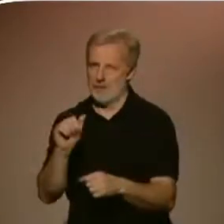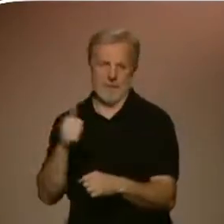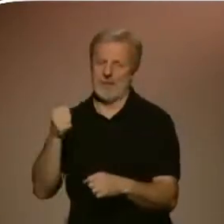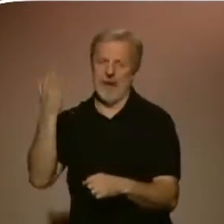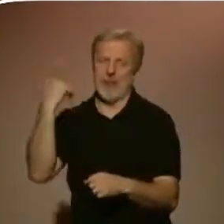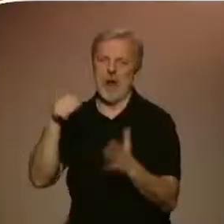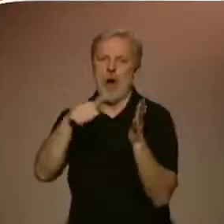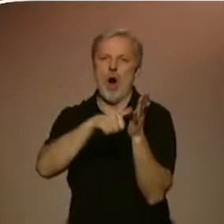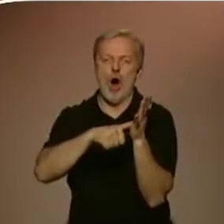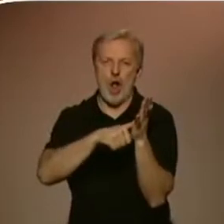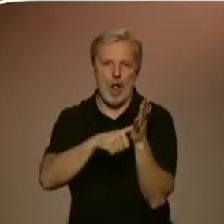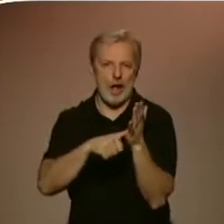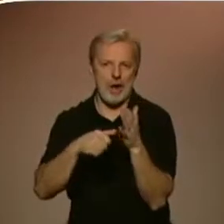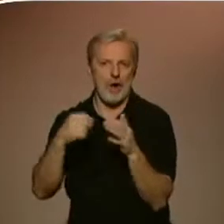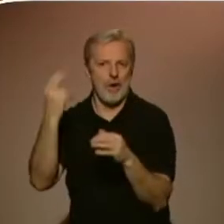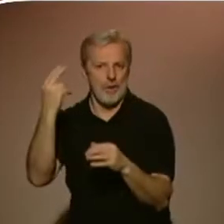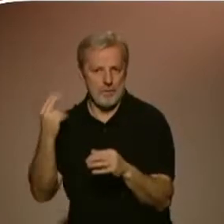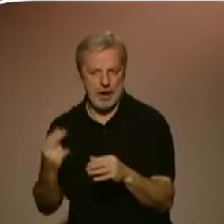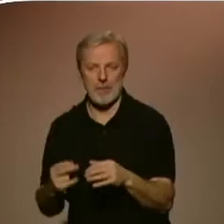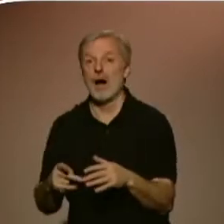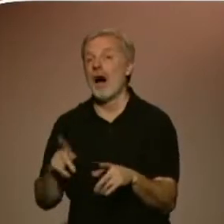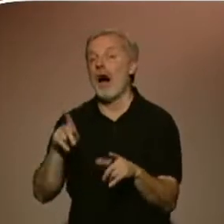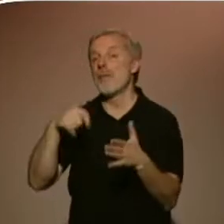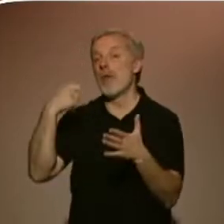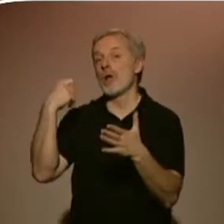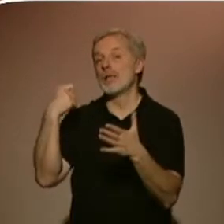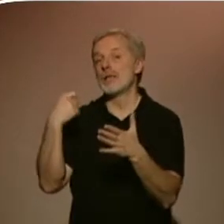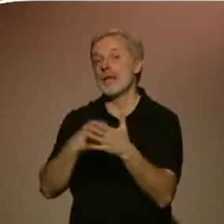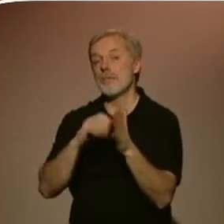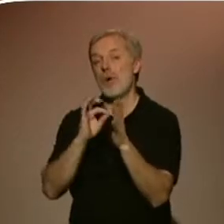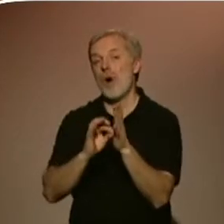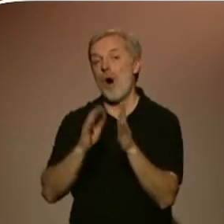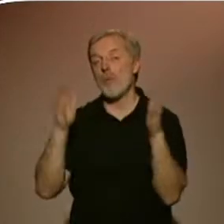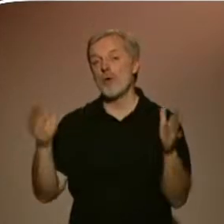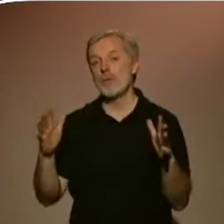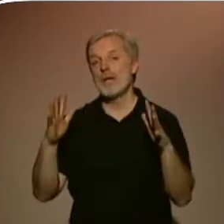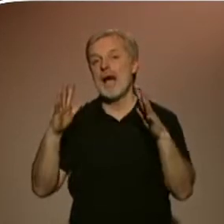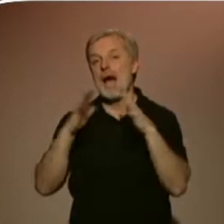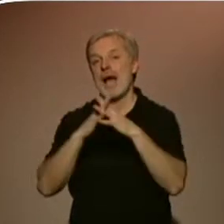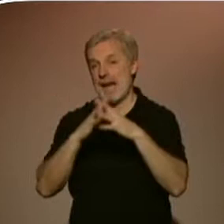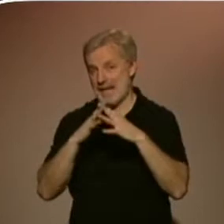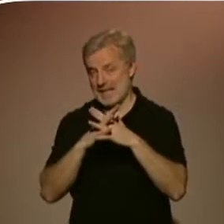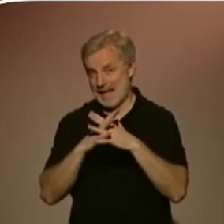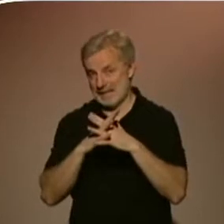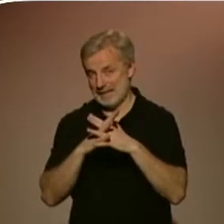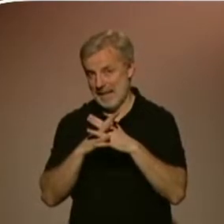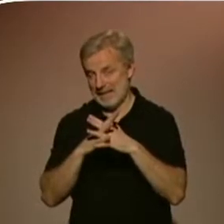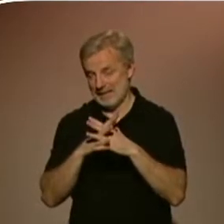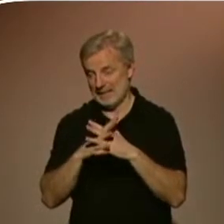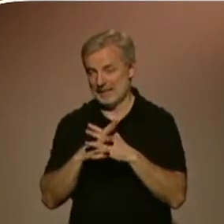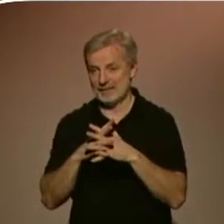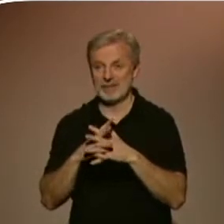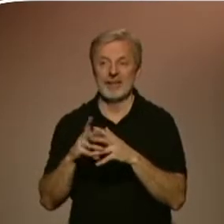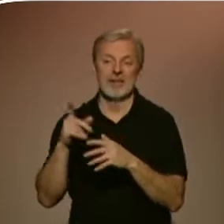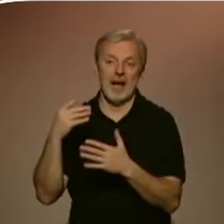inspirované renezančním postupem, který byl založený hlavně na přesné kresbě a na přesném vykreslení detailů, jako jsou vlasy,